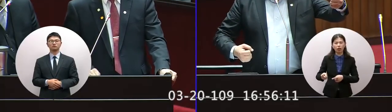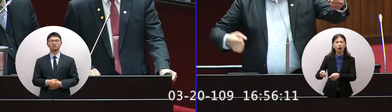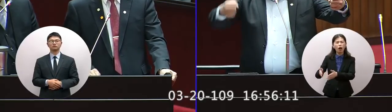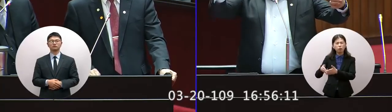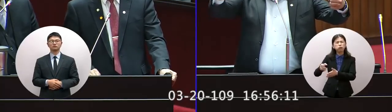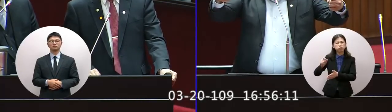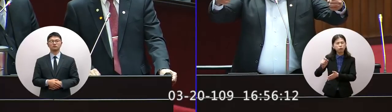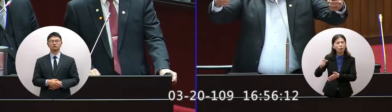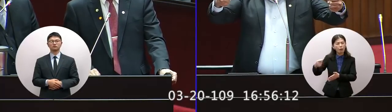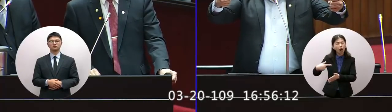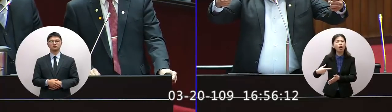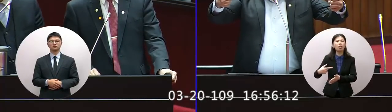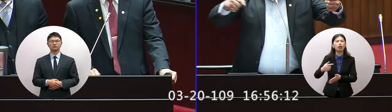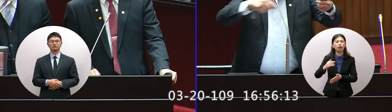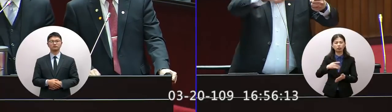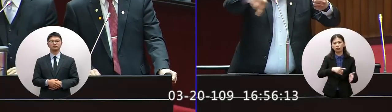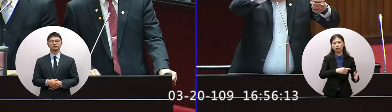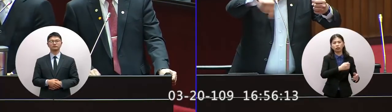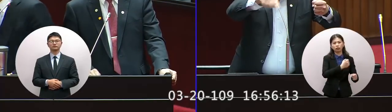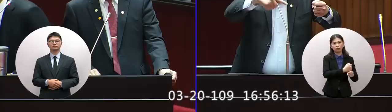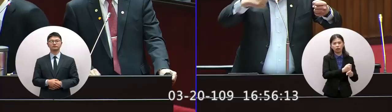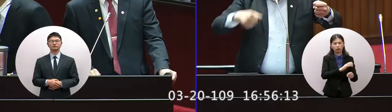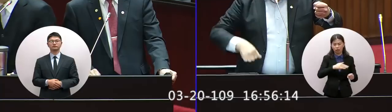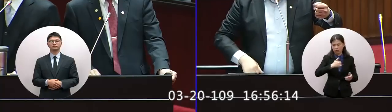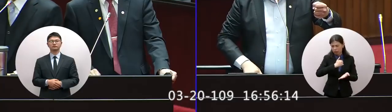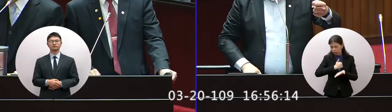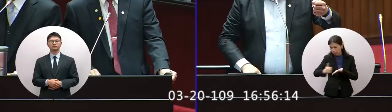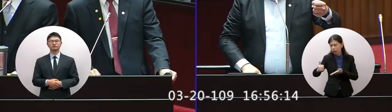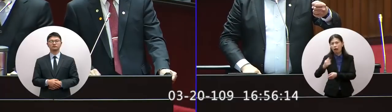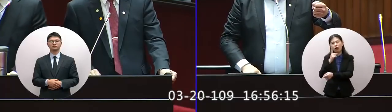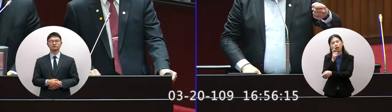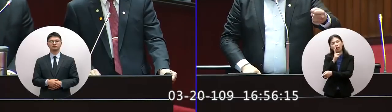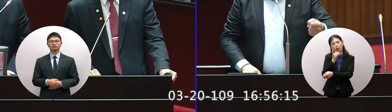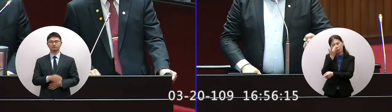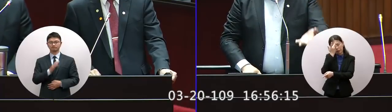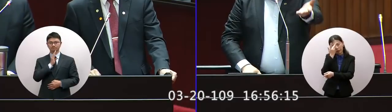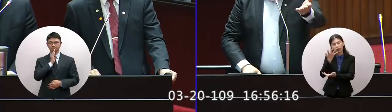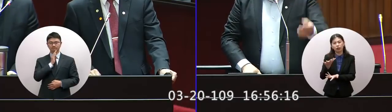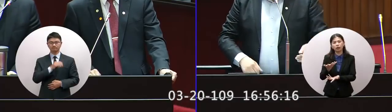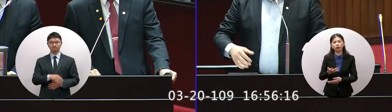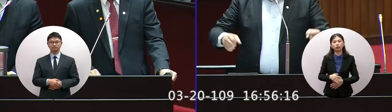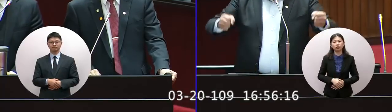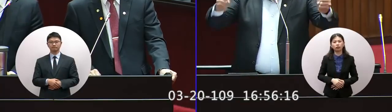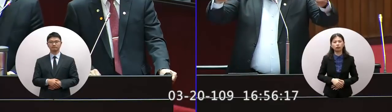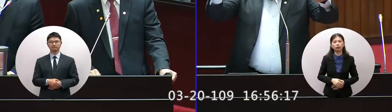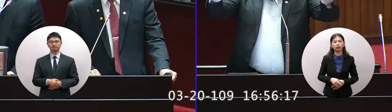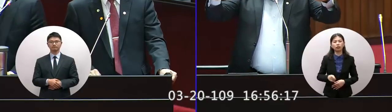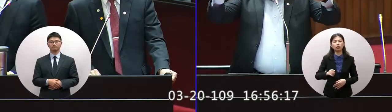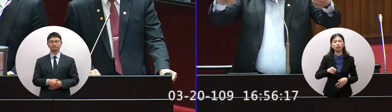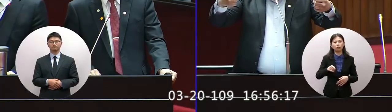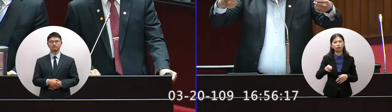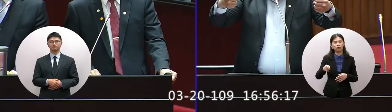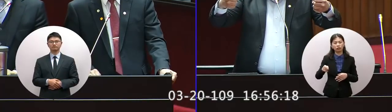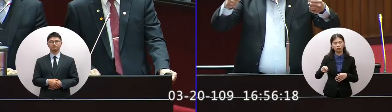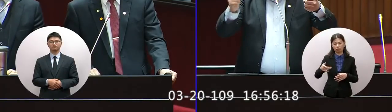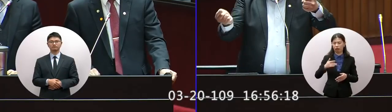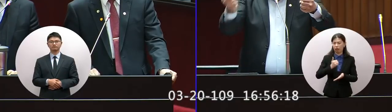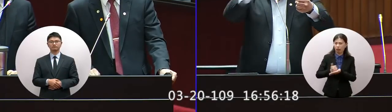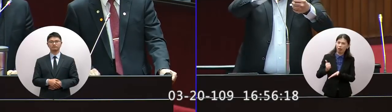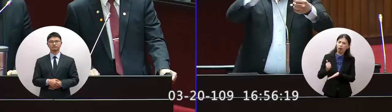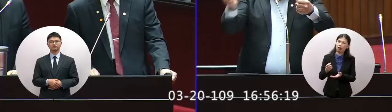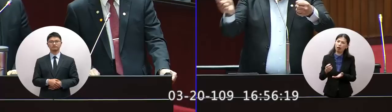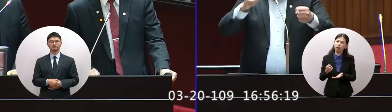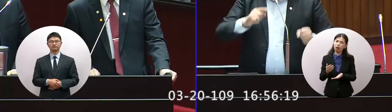啊生產者還在啊是通路這段關門了啊市長可以先回去這關門了